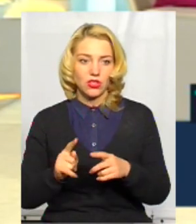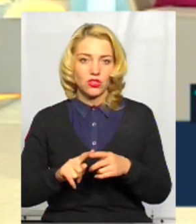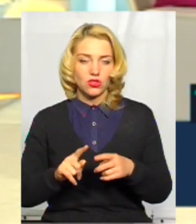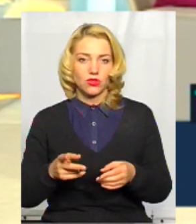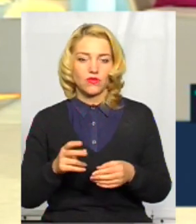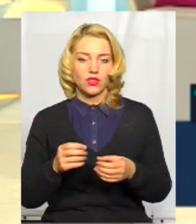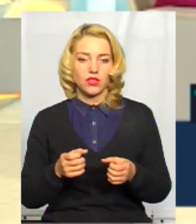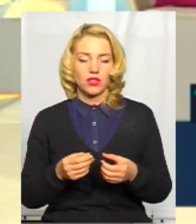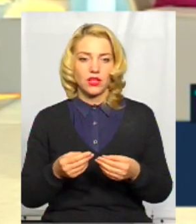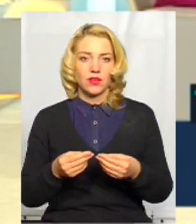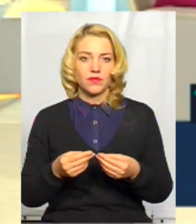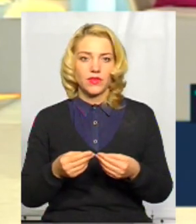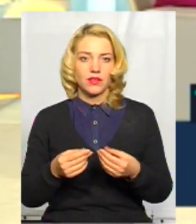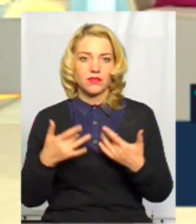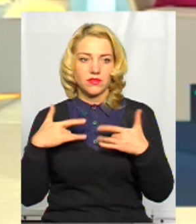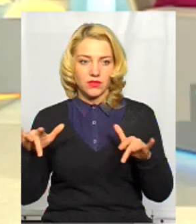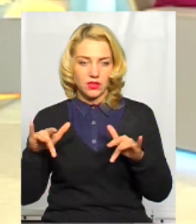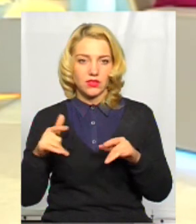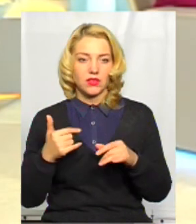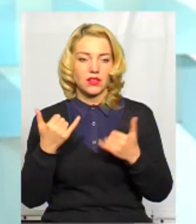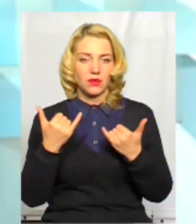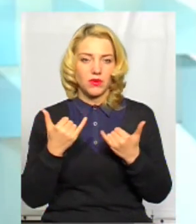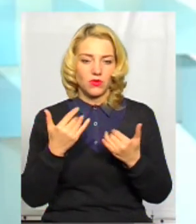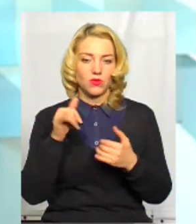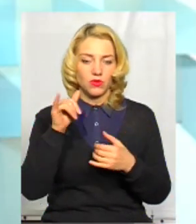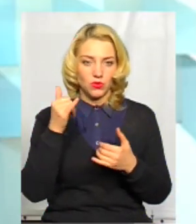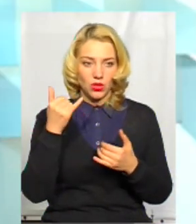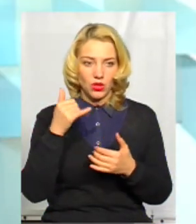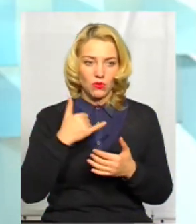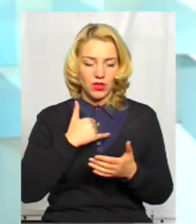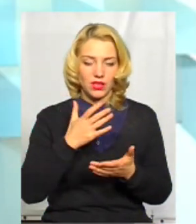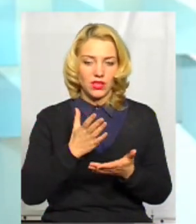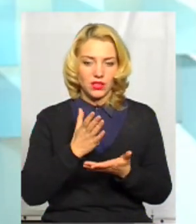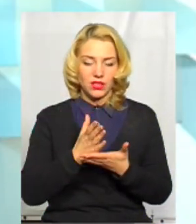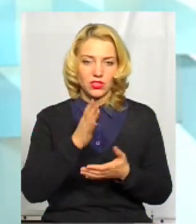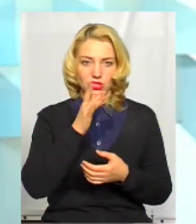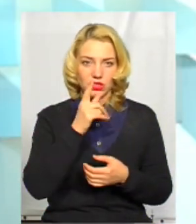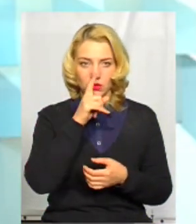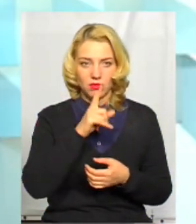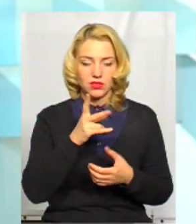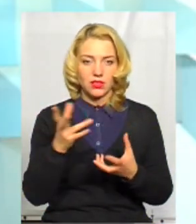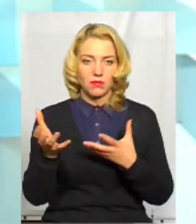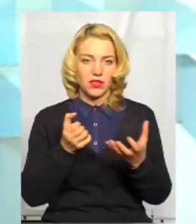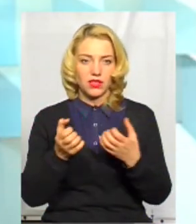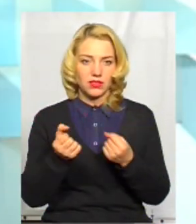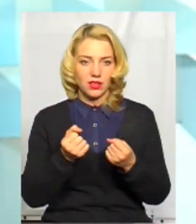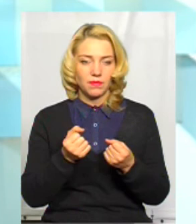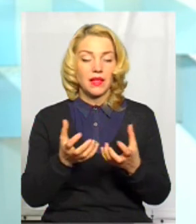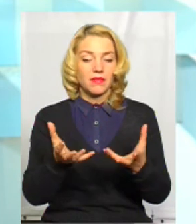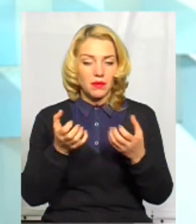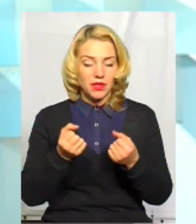свої повноважні. Вони це зробили. В мене тепер є місяць на прийняття кадрових рішень. Просто ви маєте зрозуміти ще один важливий момент.